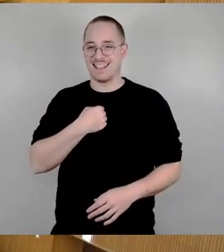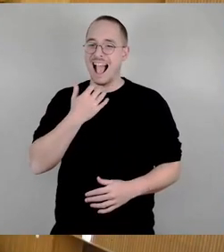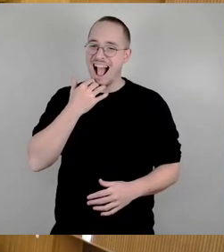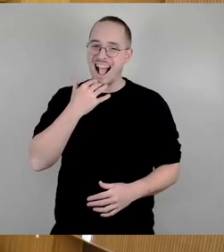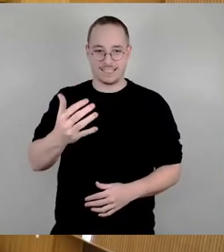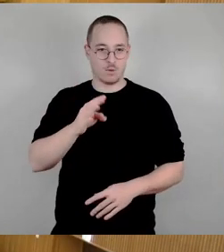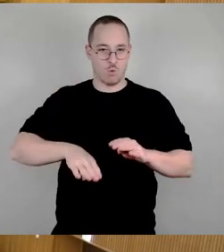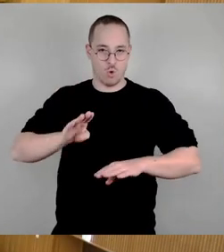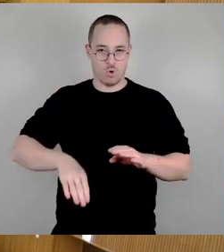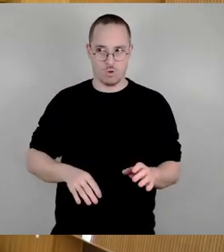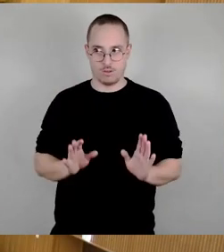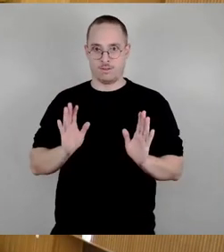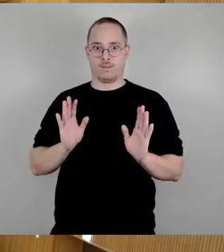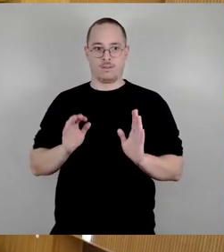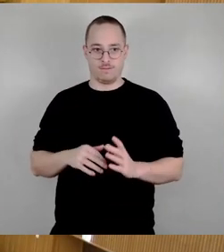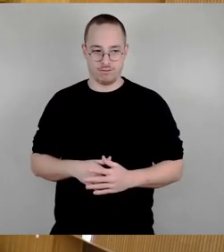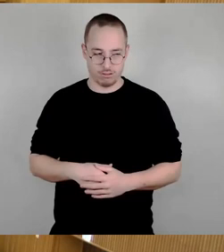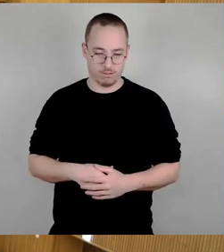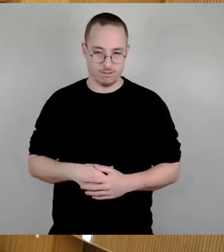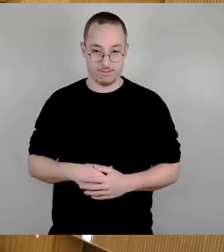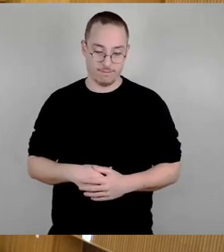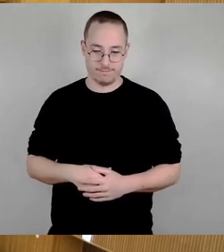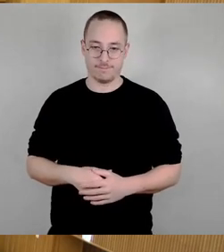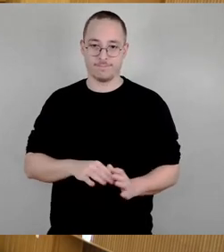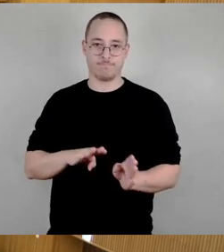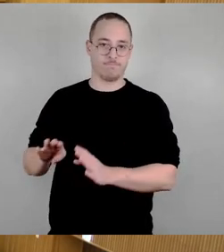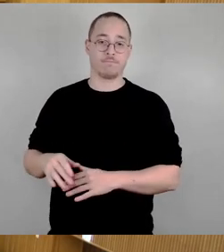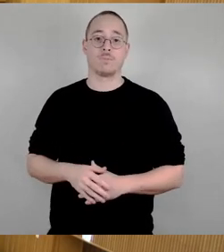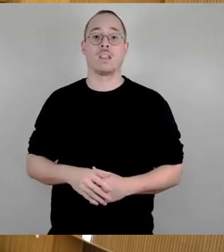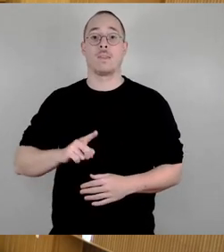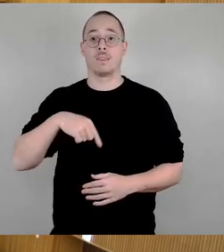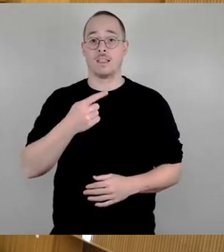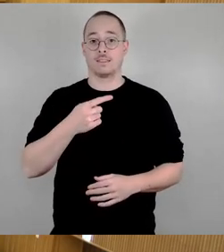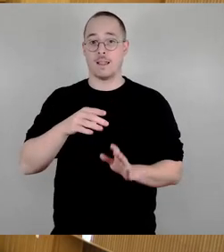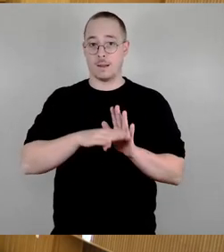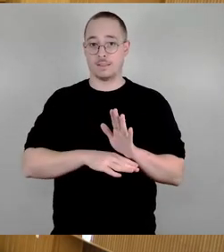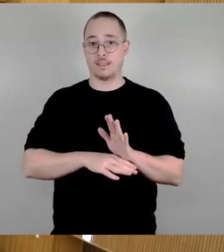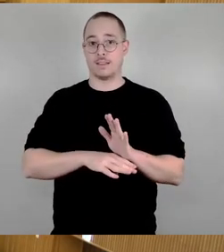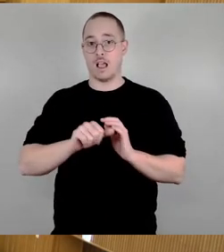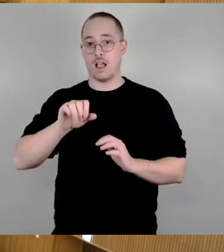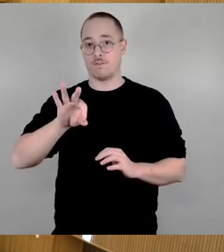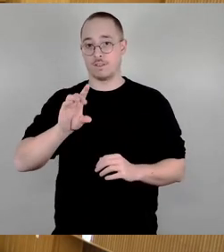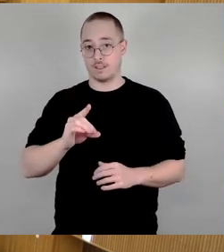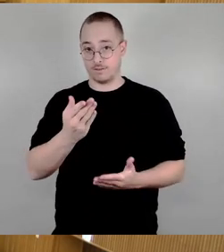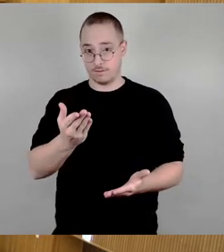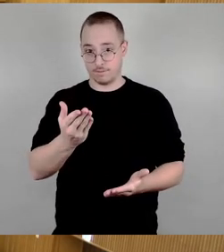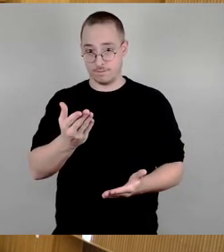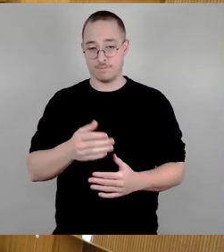So, dann machen wir erst mal weiter in der Rednerliste. Jetzt wäre die AfD dran. Herr Pinkert, bitte.